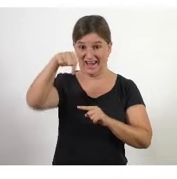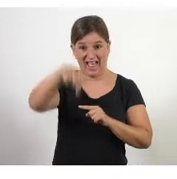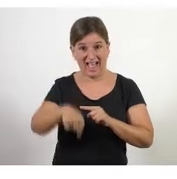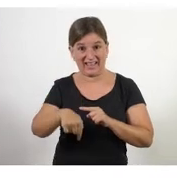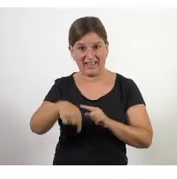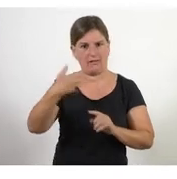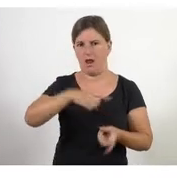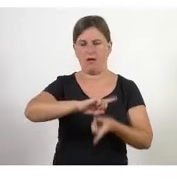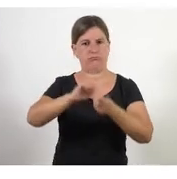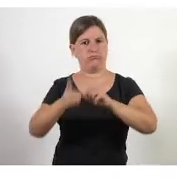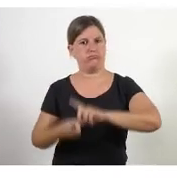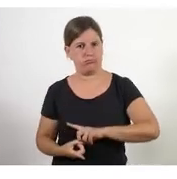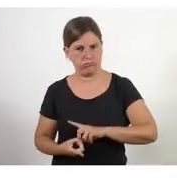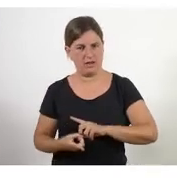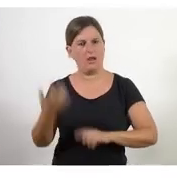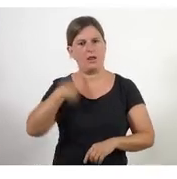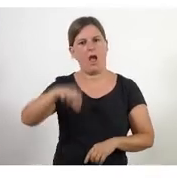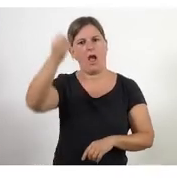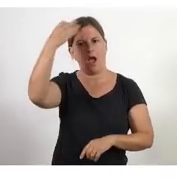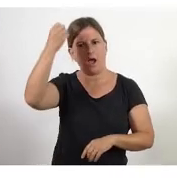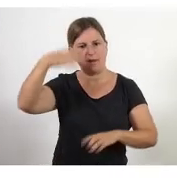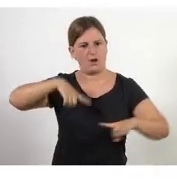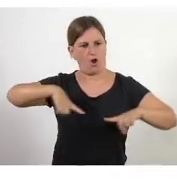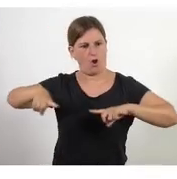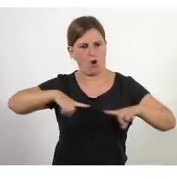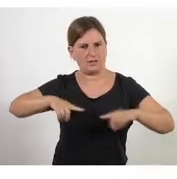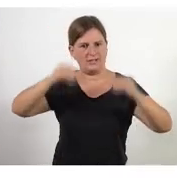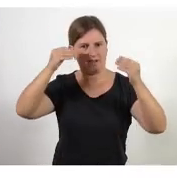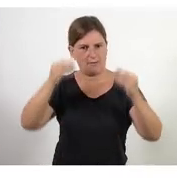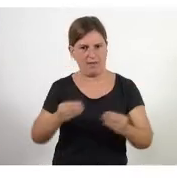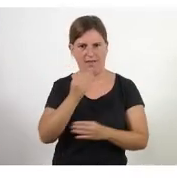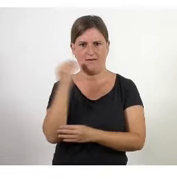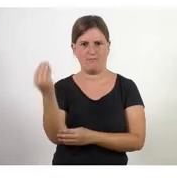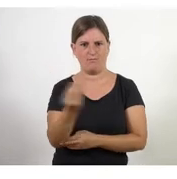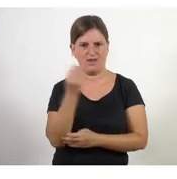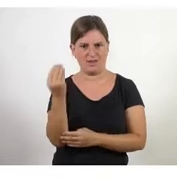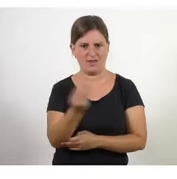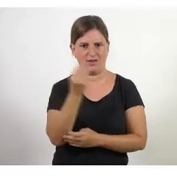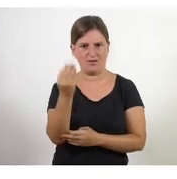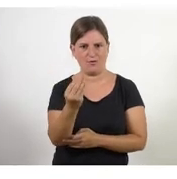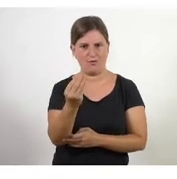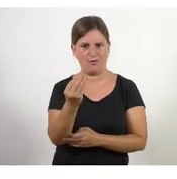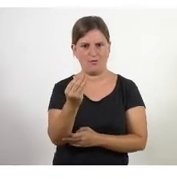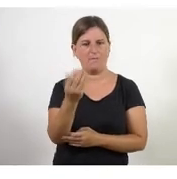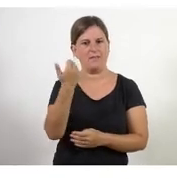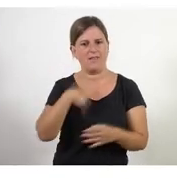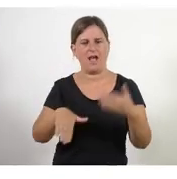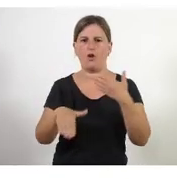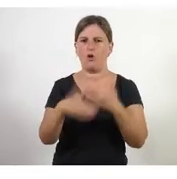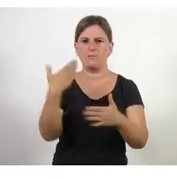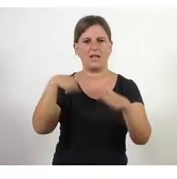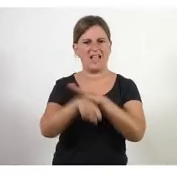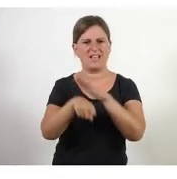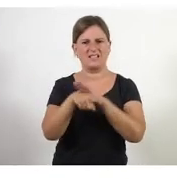on hem après a organitzar-nos molt millor, a fer una gestió